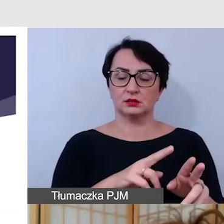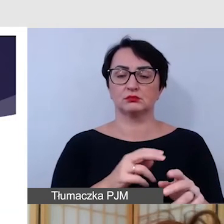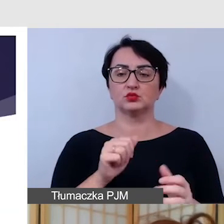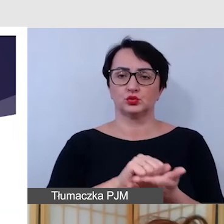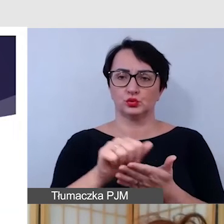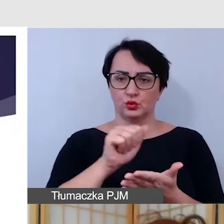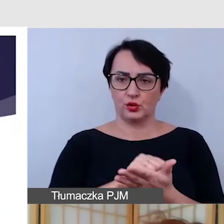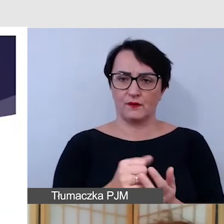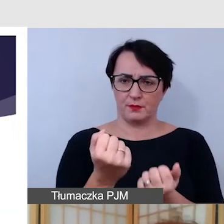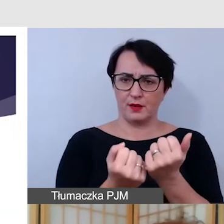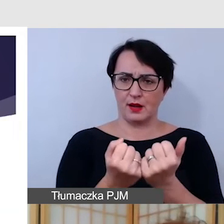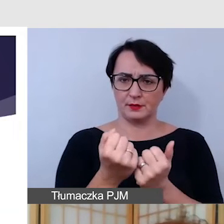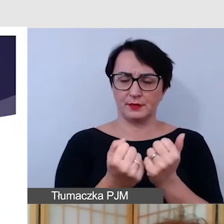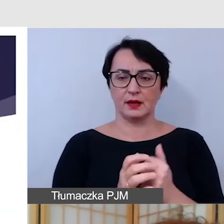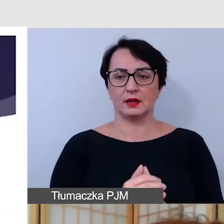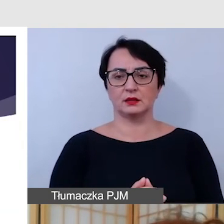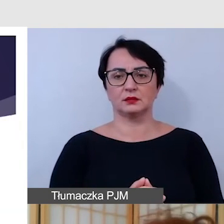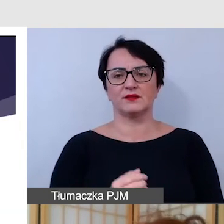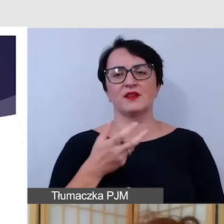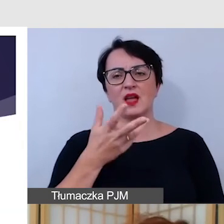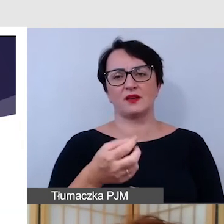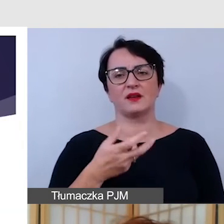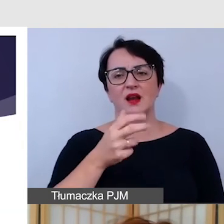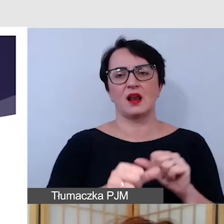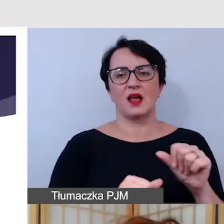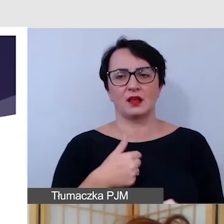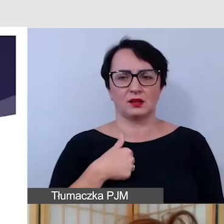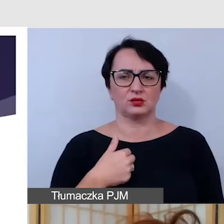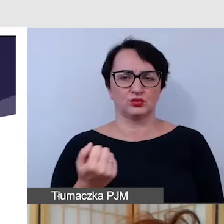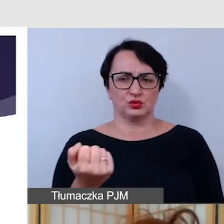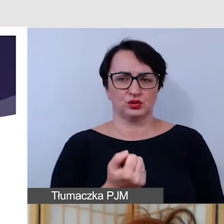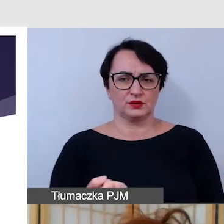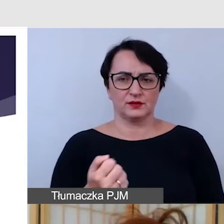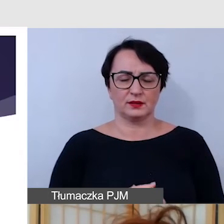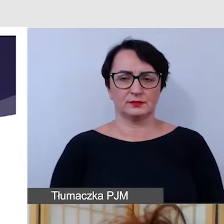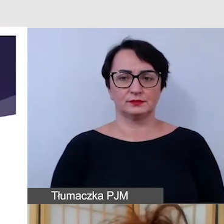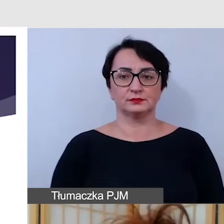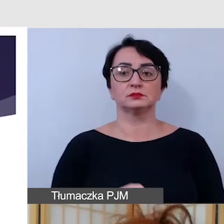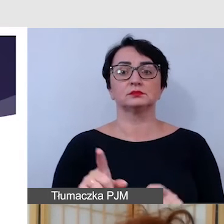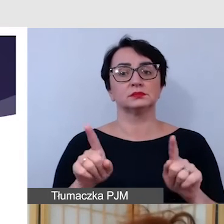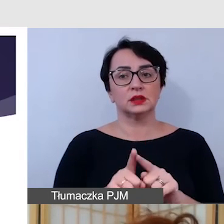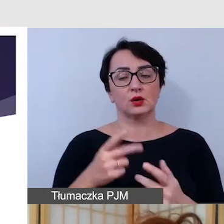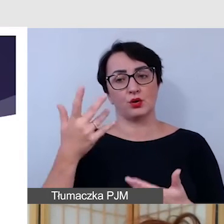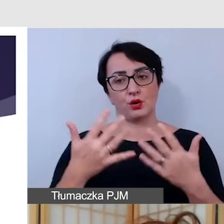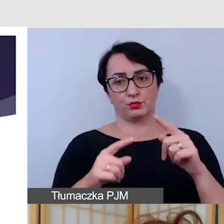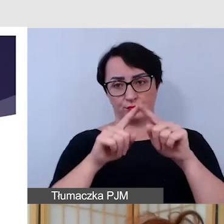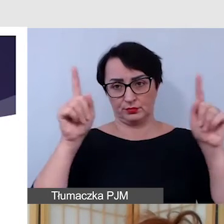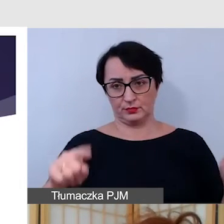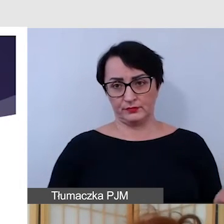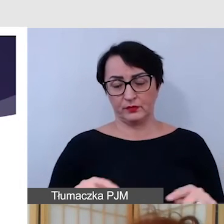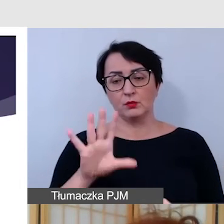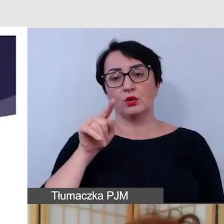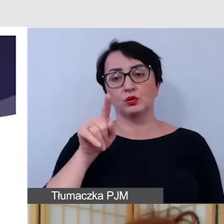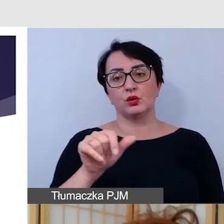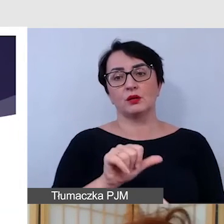drukowanej, papierowej, którą od wielu, wielu lat preferujemy, ale też materiały elektroniczne, ponieważ jeżeli jest to